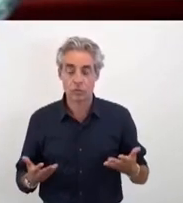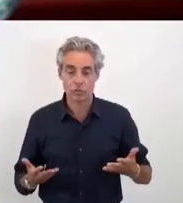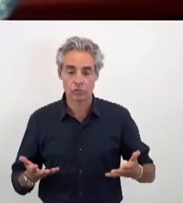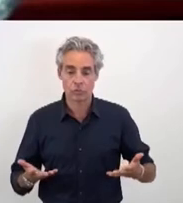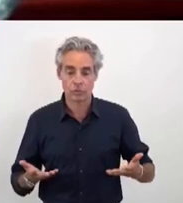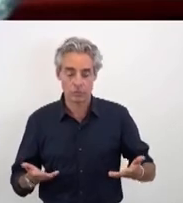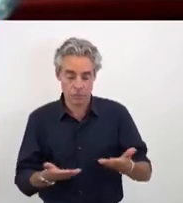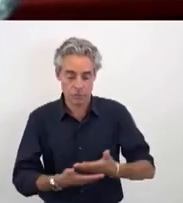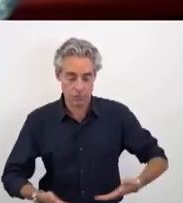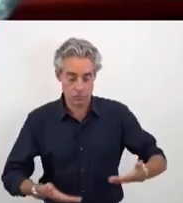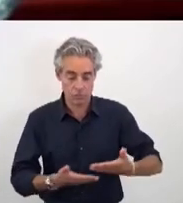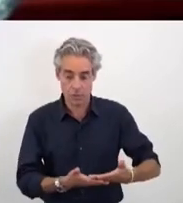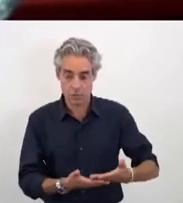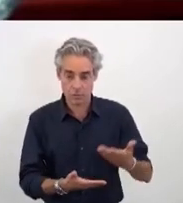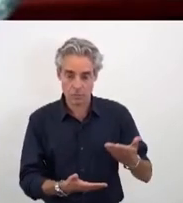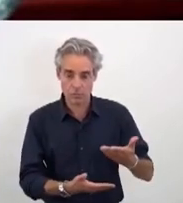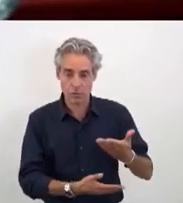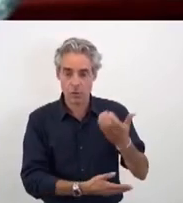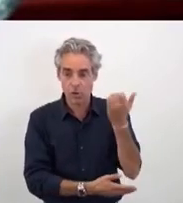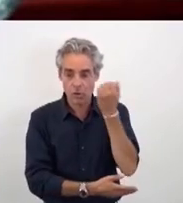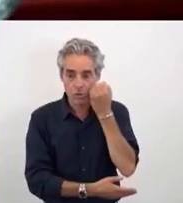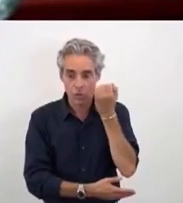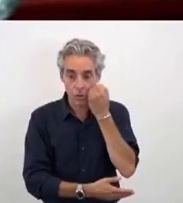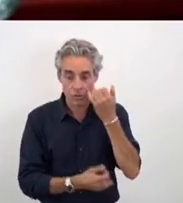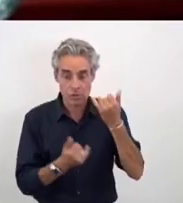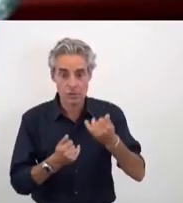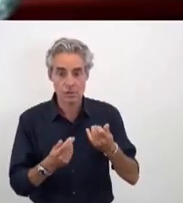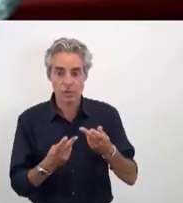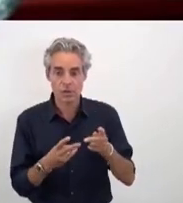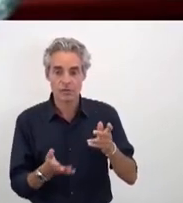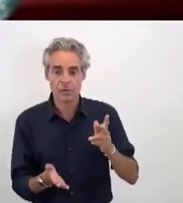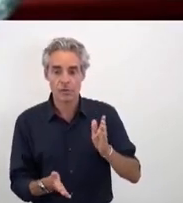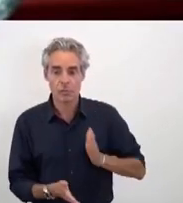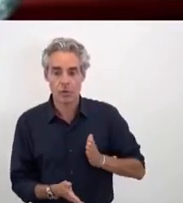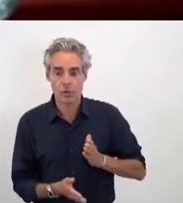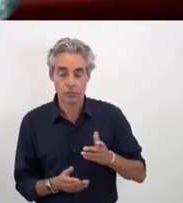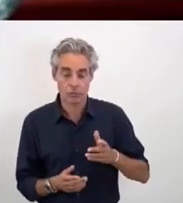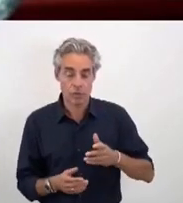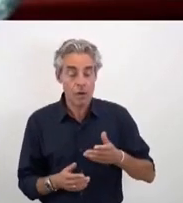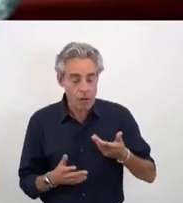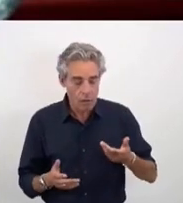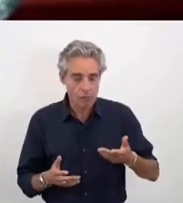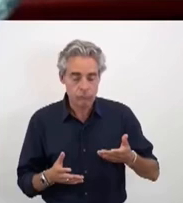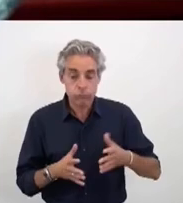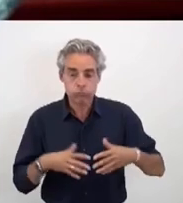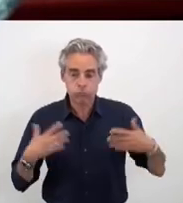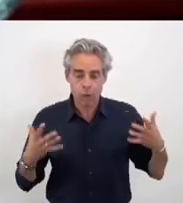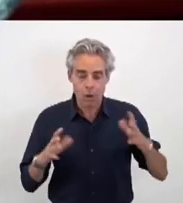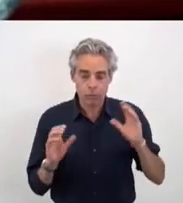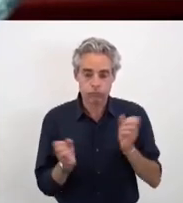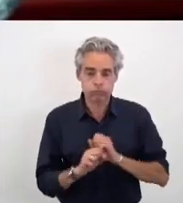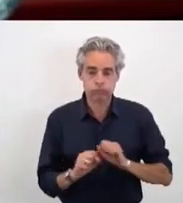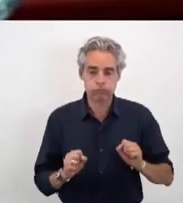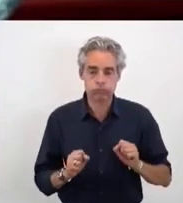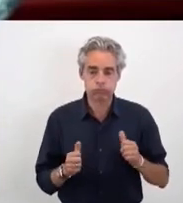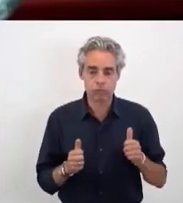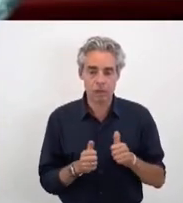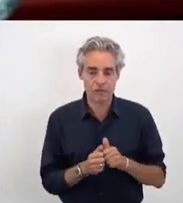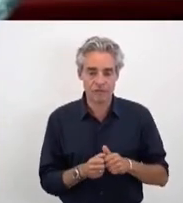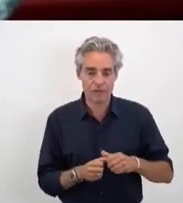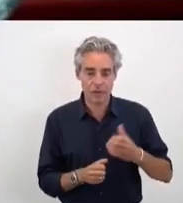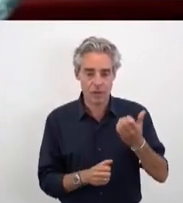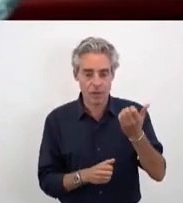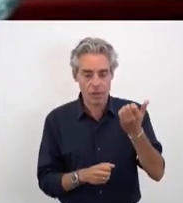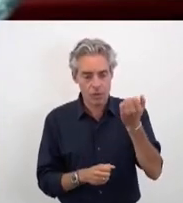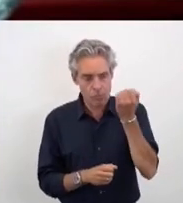de la consommation de la drogue dans notre ville, avec un durcissement des produits qui